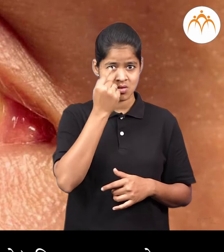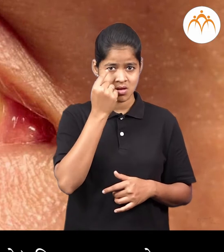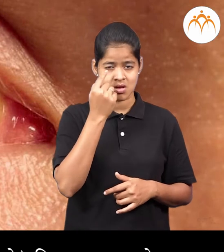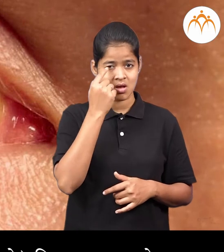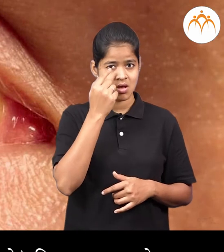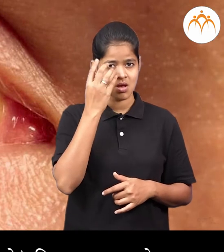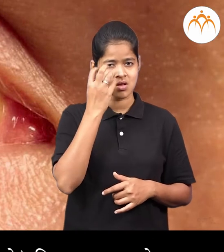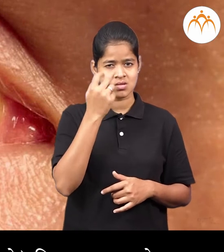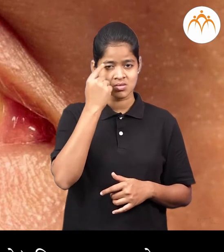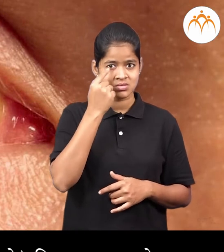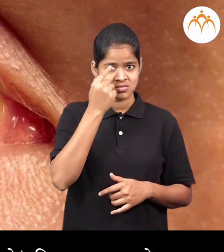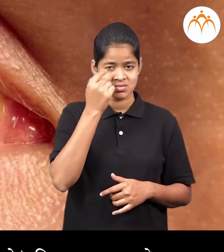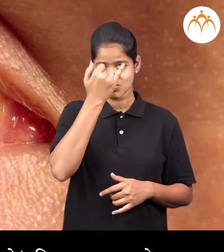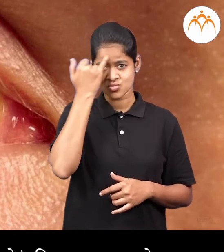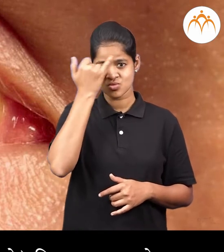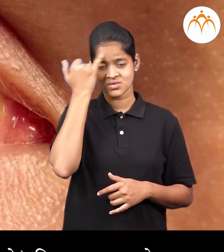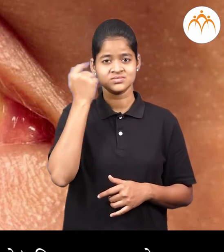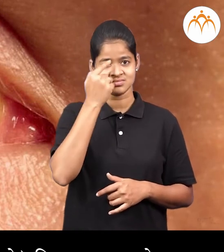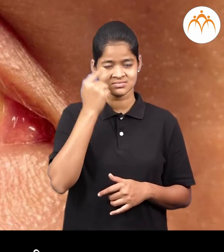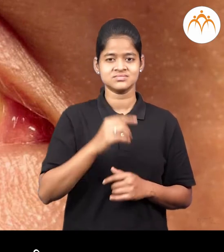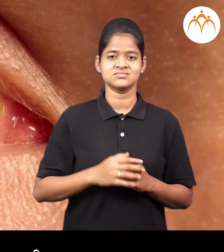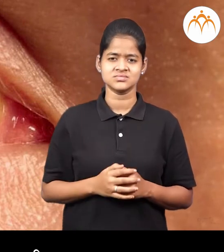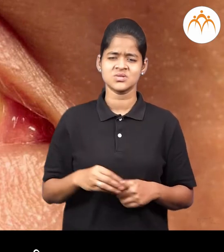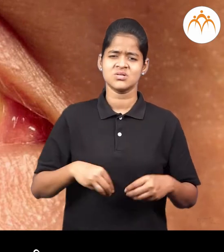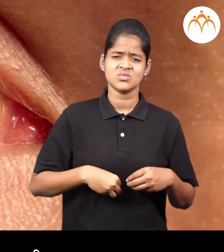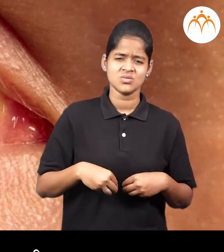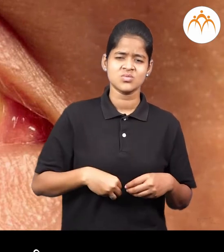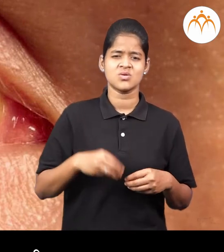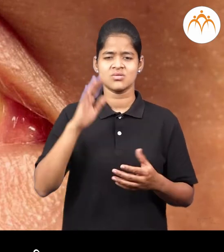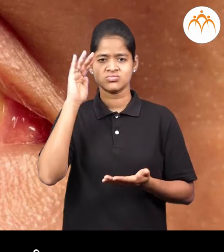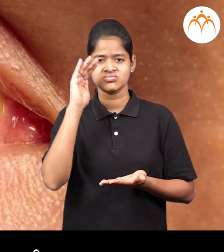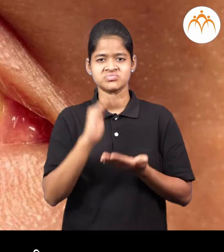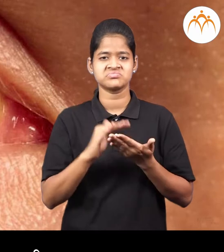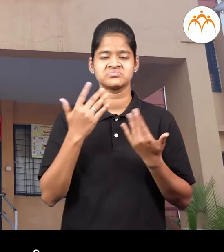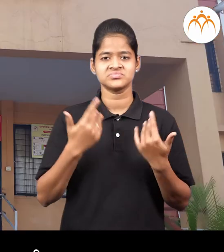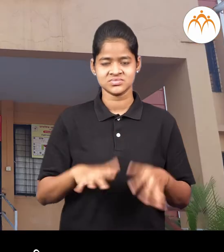मंजेच फिके पिवले दिसायल लागले तीची भूग कमी जाली